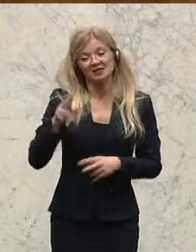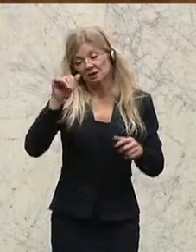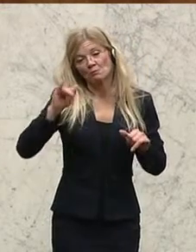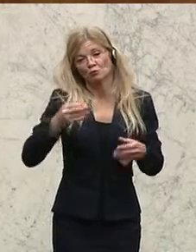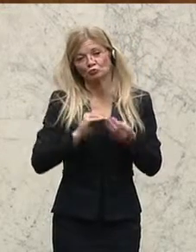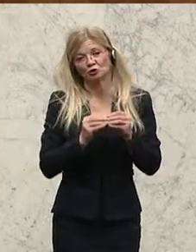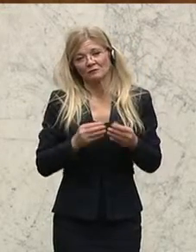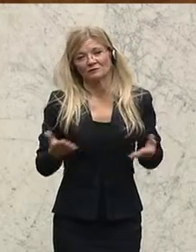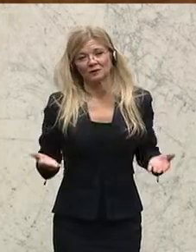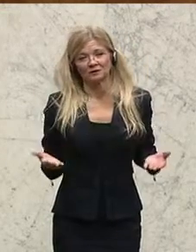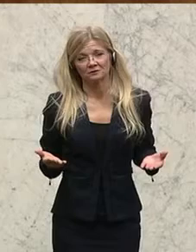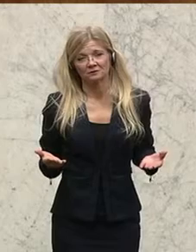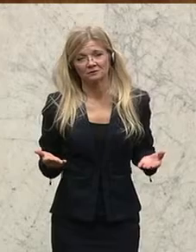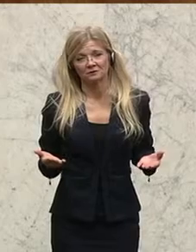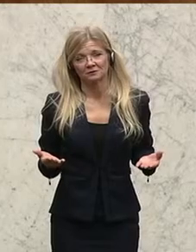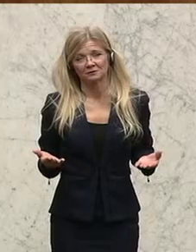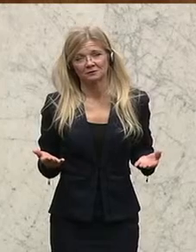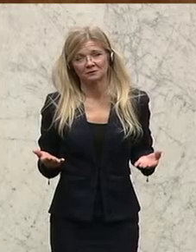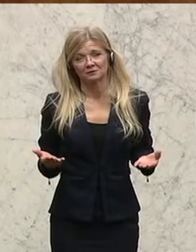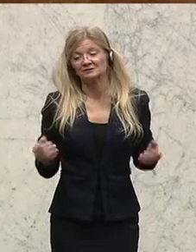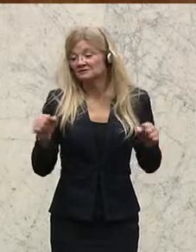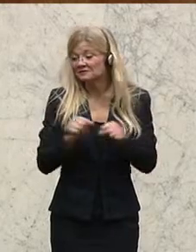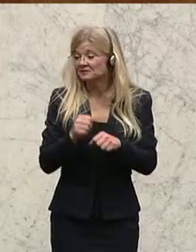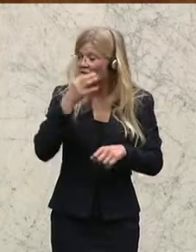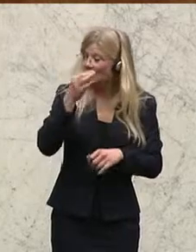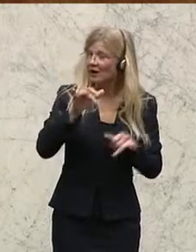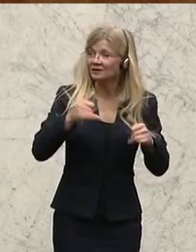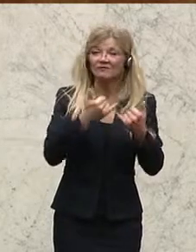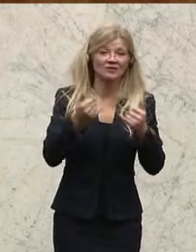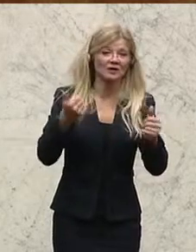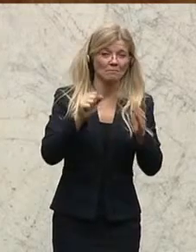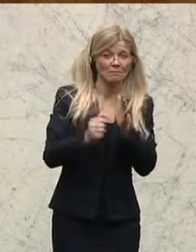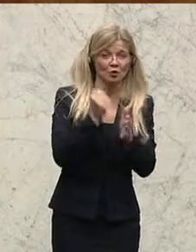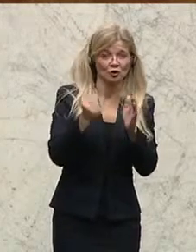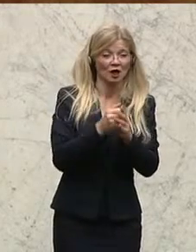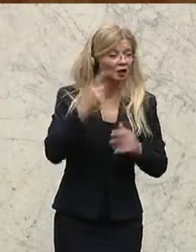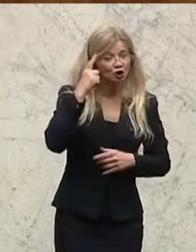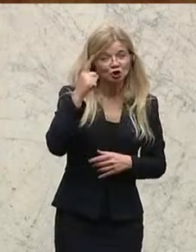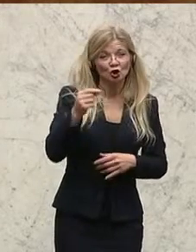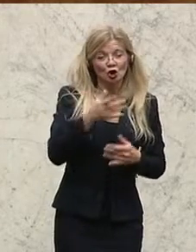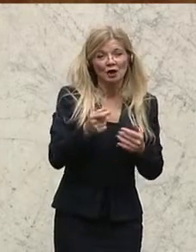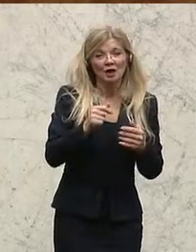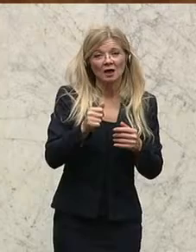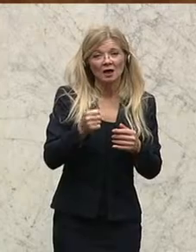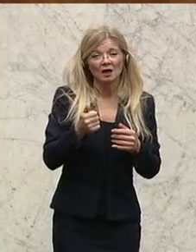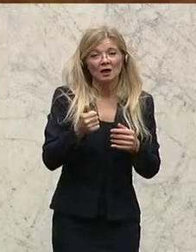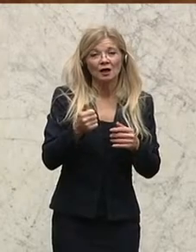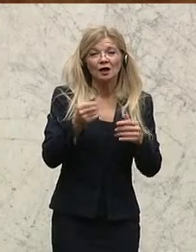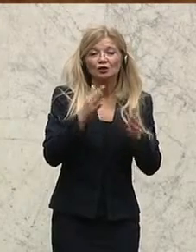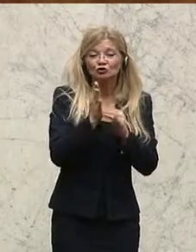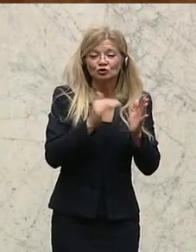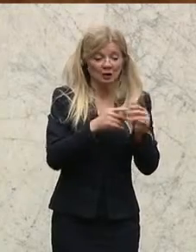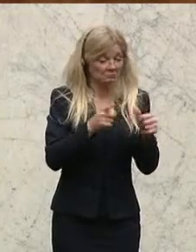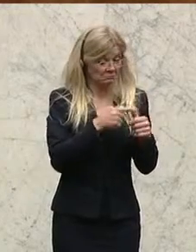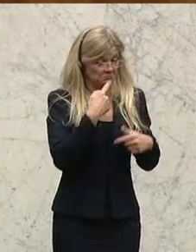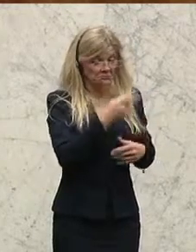Hier auch die Frage nach einem modernen Steuersystem. Wenn wir schon davon sprechen, dass die Roboter unsere Arbeit übernehmen, dann können wir doch darüber